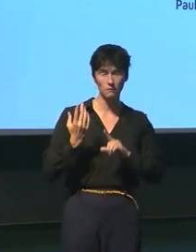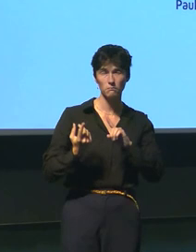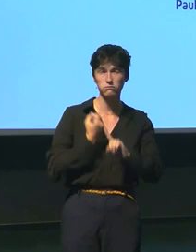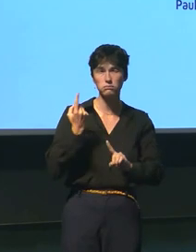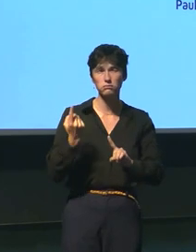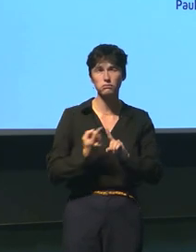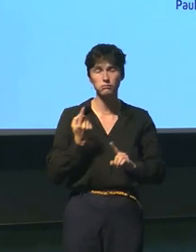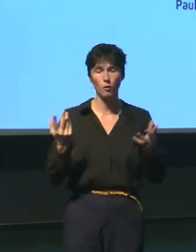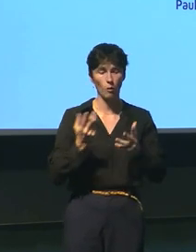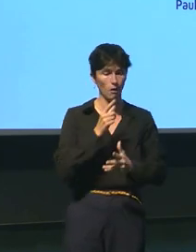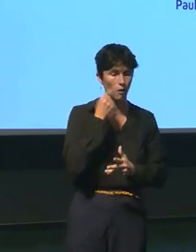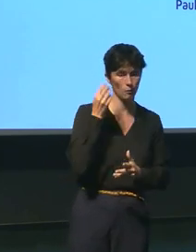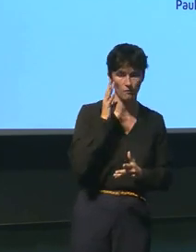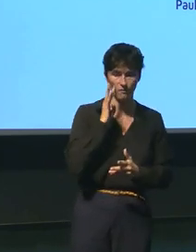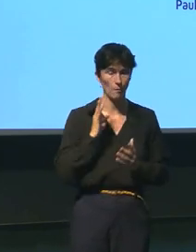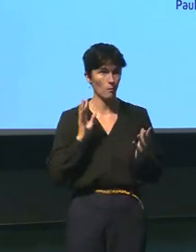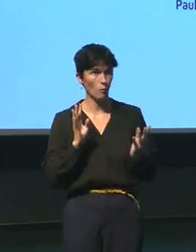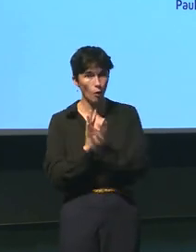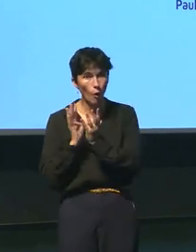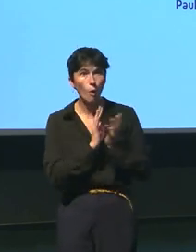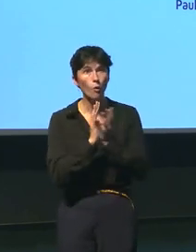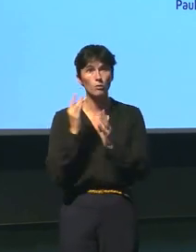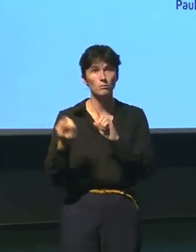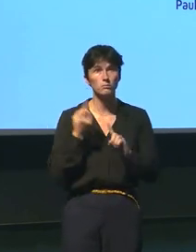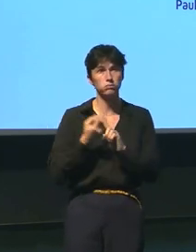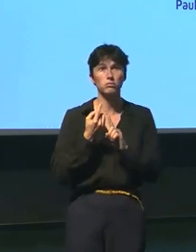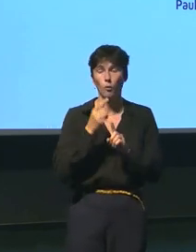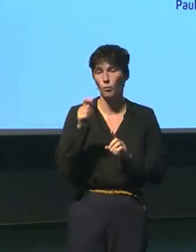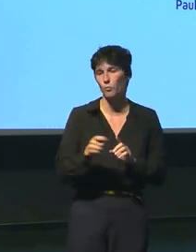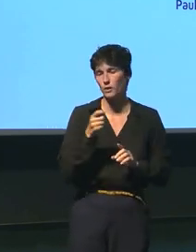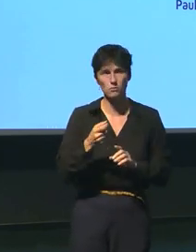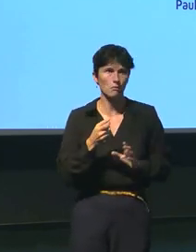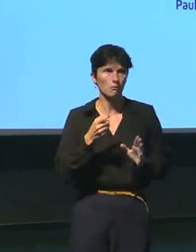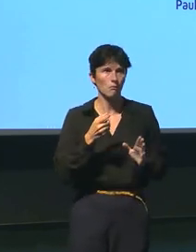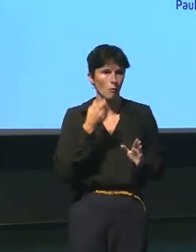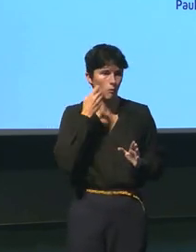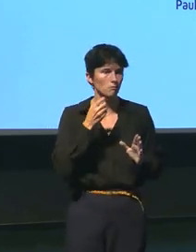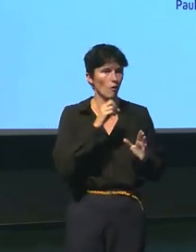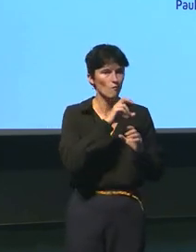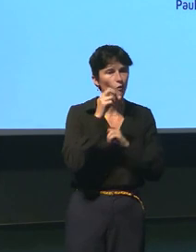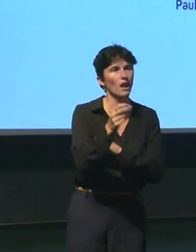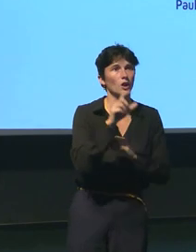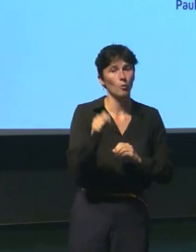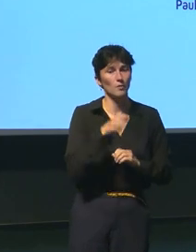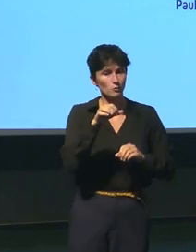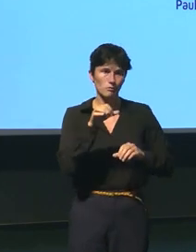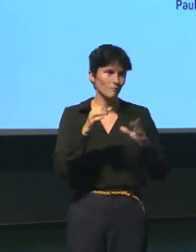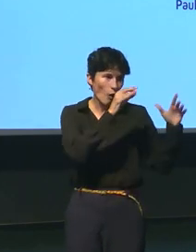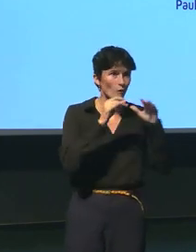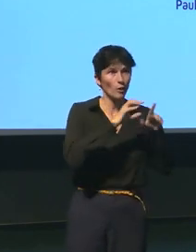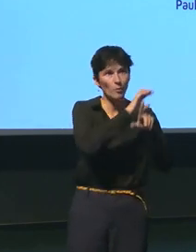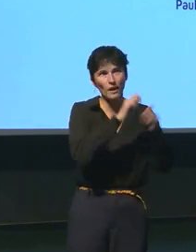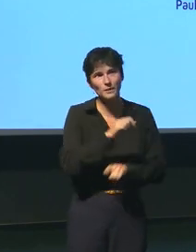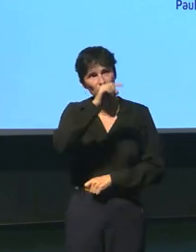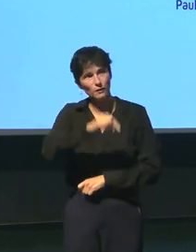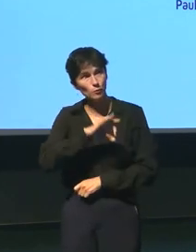les hommes et les femmes se rencontrent et donc je crois on regarde bien sûr dans des conditions qui sont acceptables pour l'environnement mais